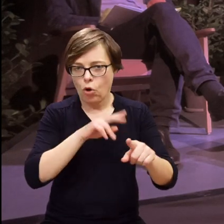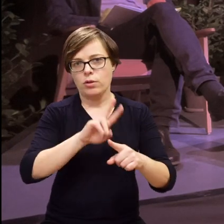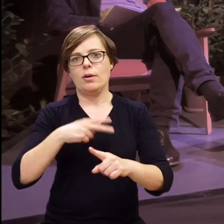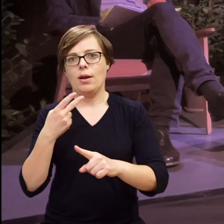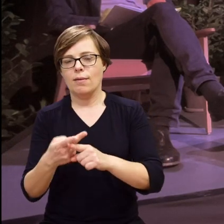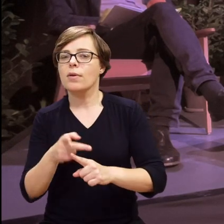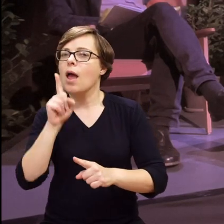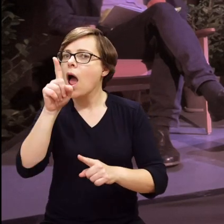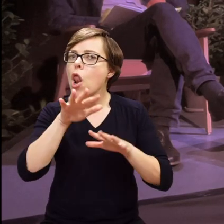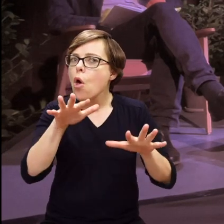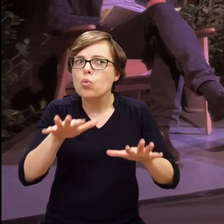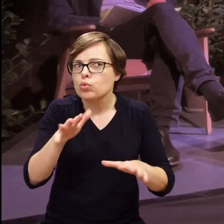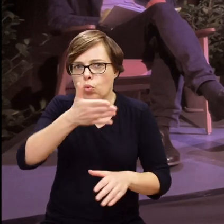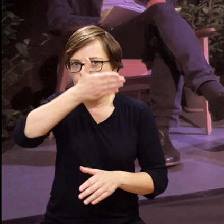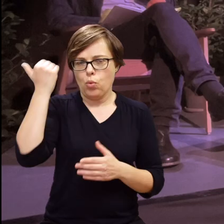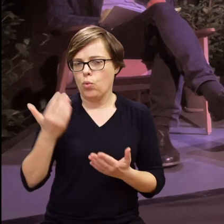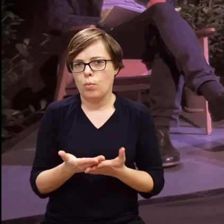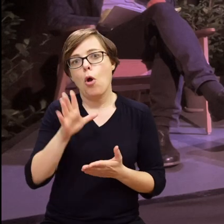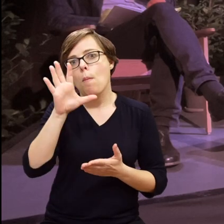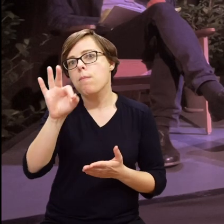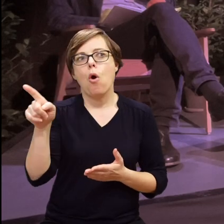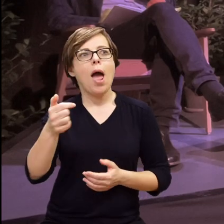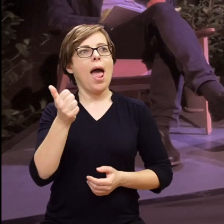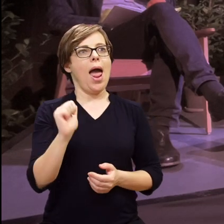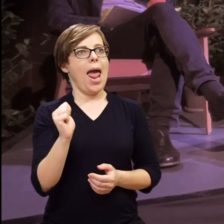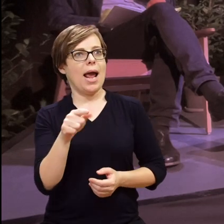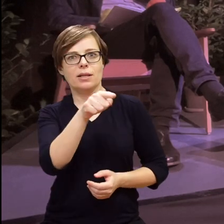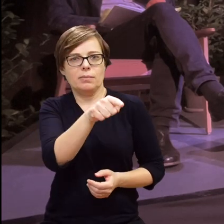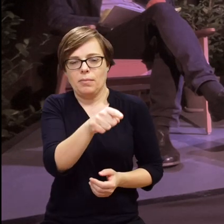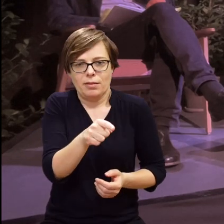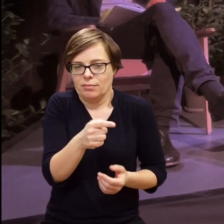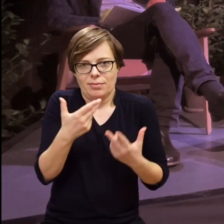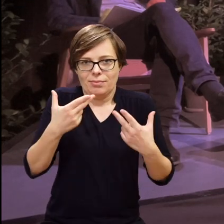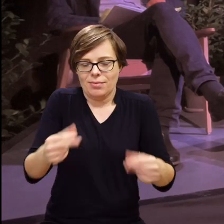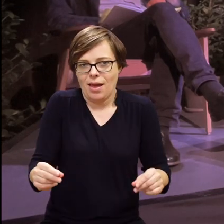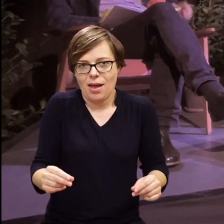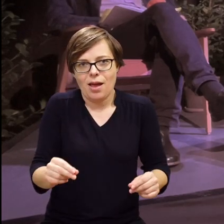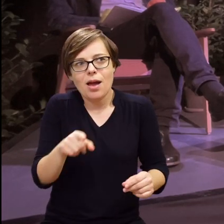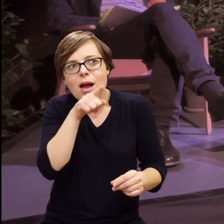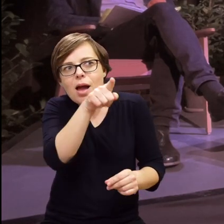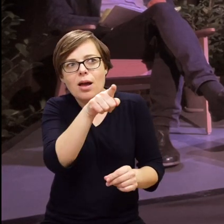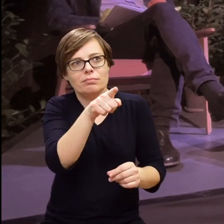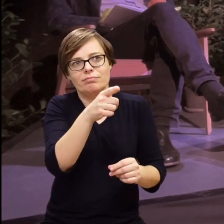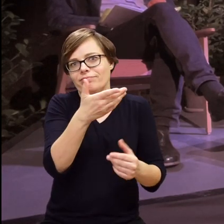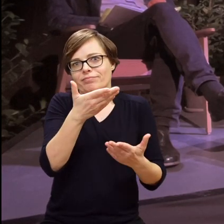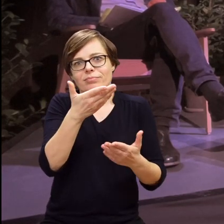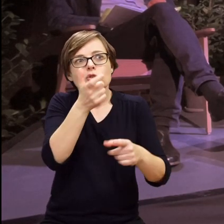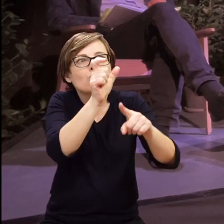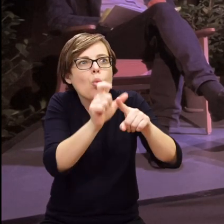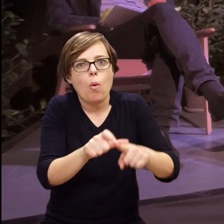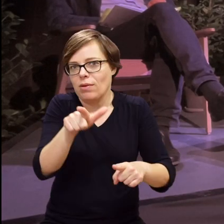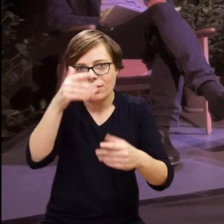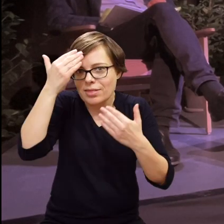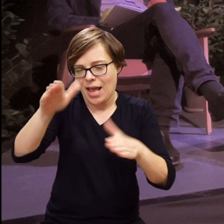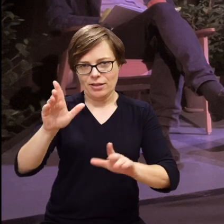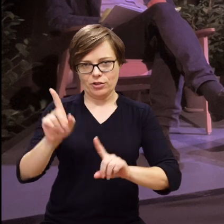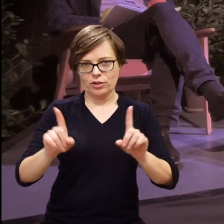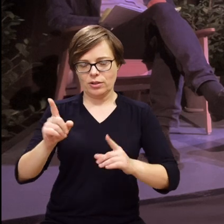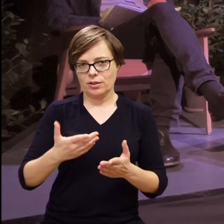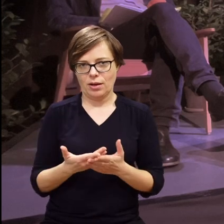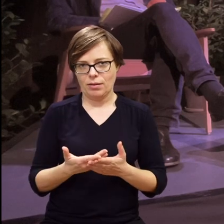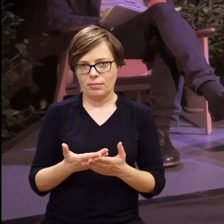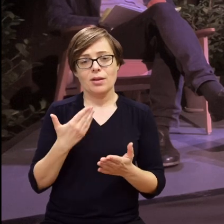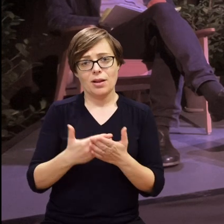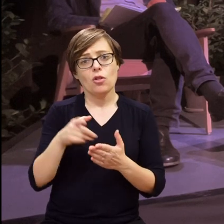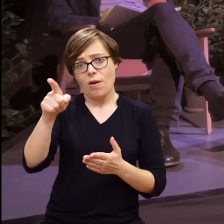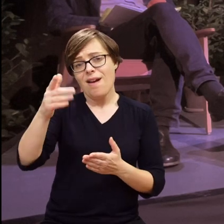potrafi przetłumaczyć, to wielu nie potrafi, no bo nie jest na przykład ekspertem, nie zna się, znaczy nie zna słownictwa czasami,